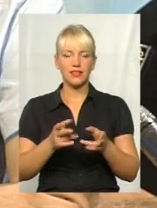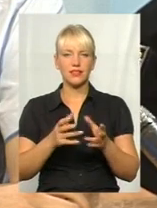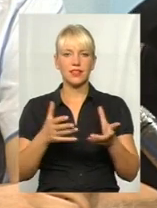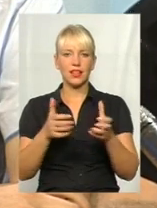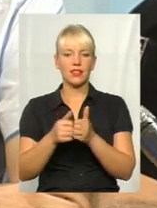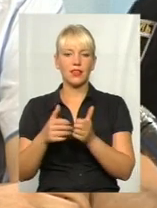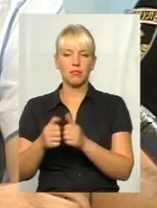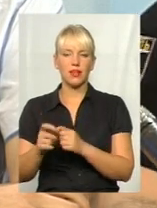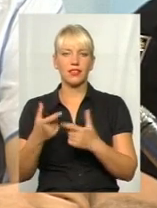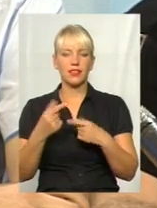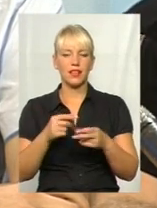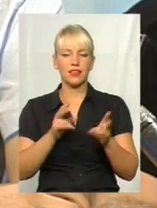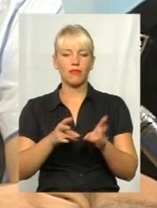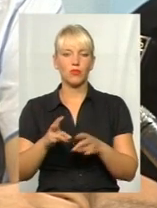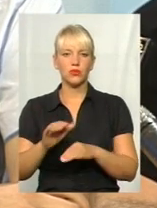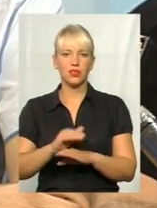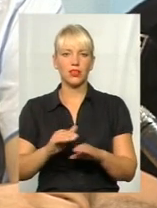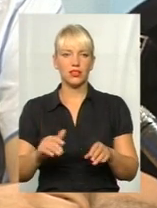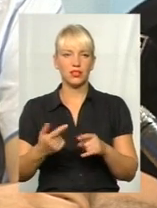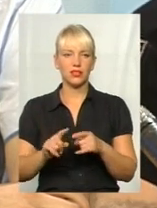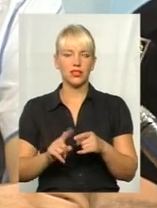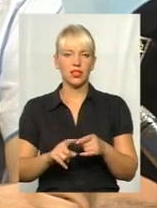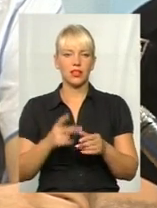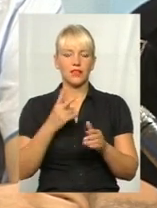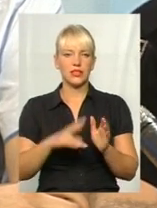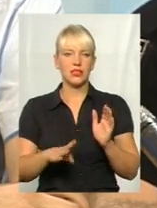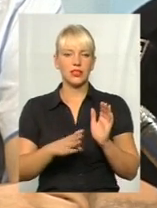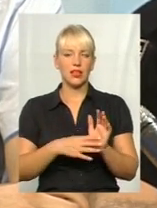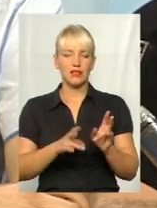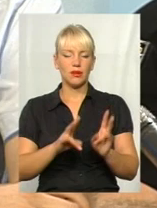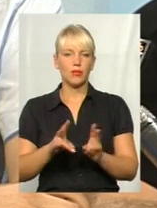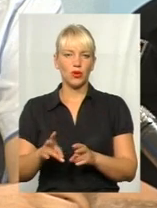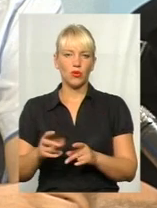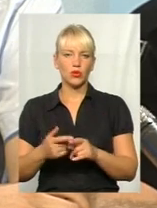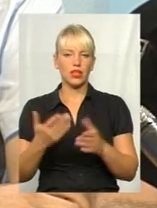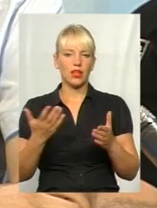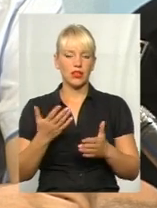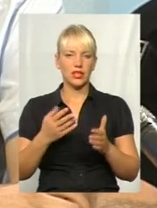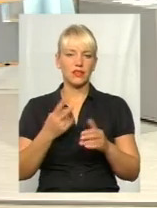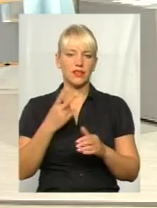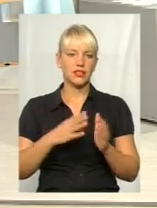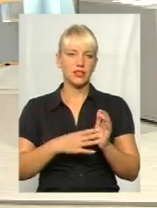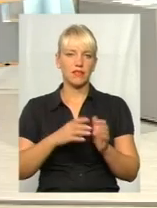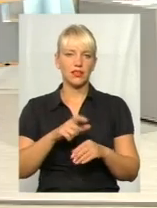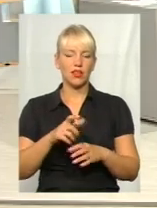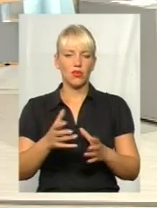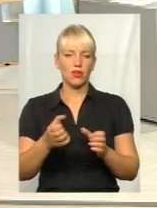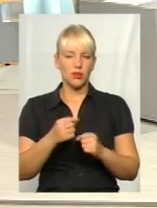що складає на даному етапі 29 пригод, в яких 39 дітей отримали тілесні ушкодження.